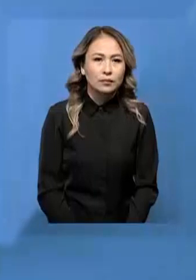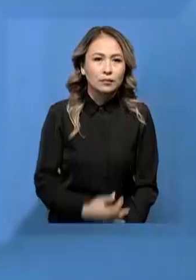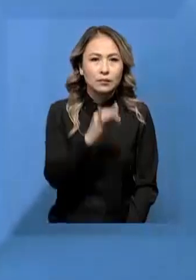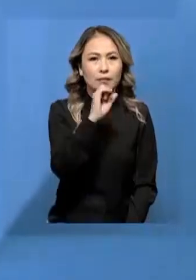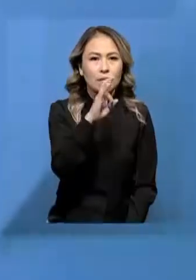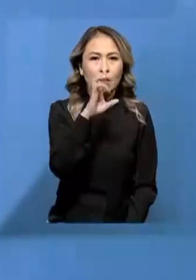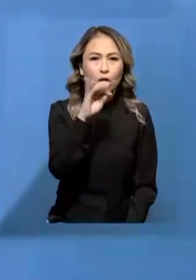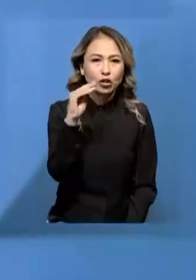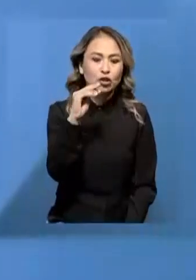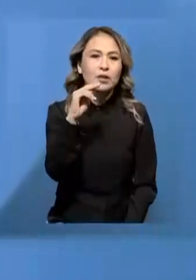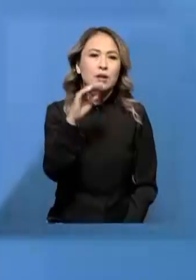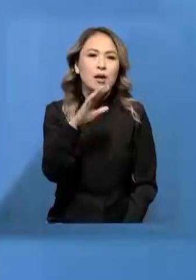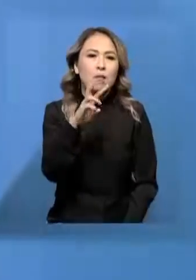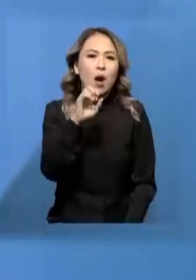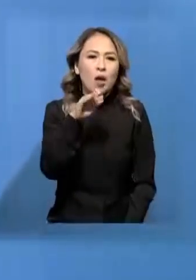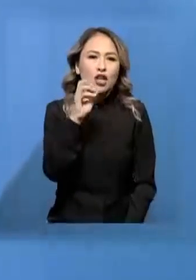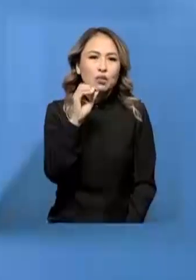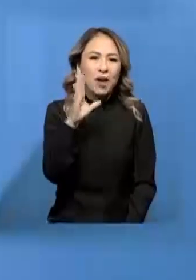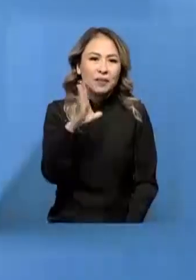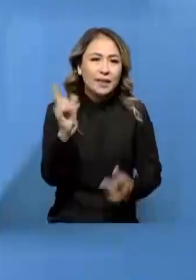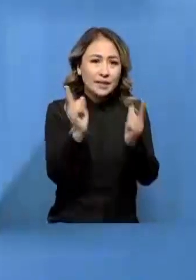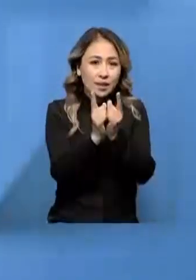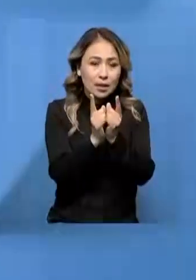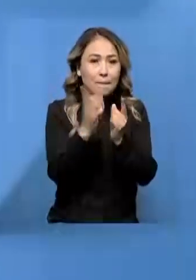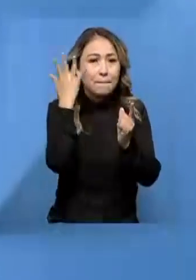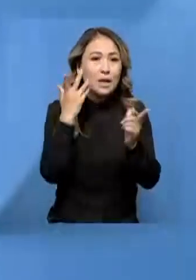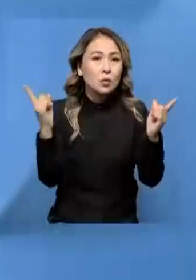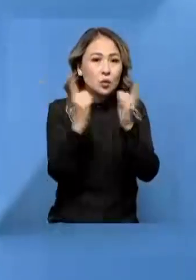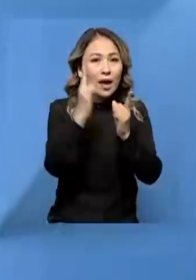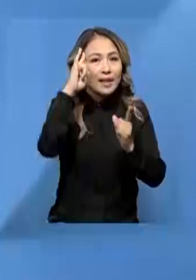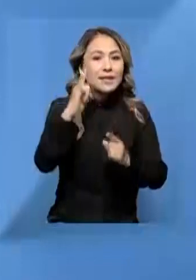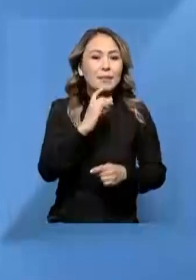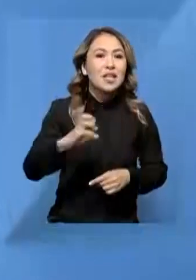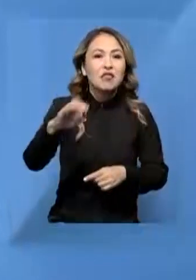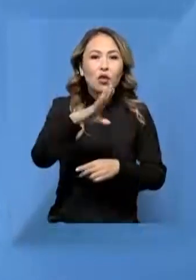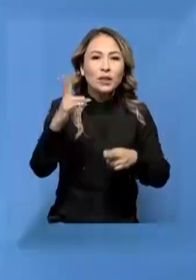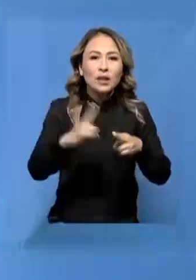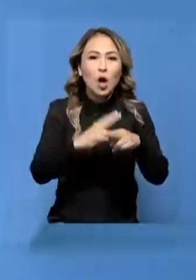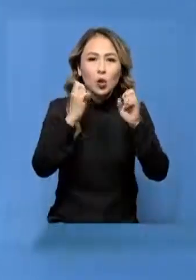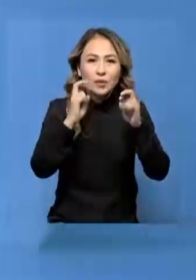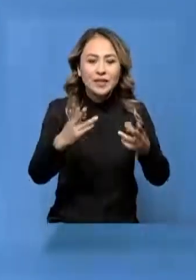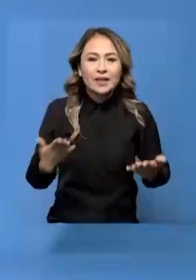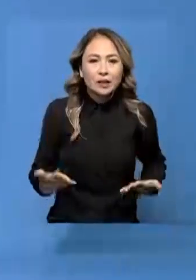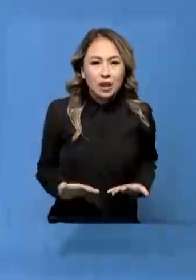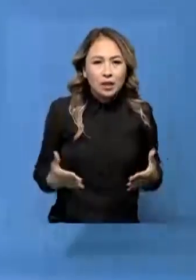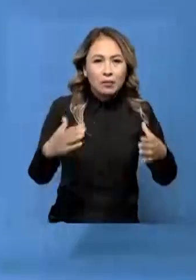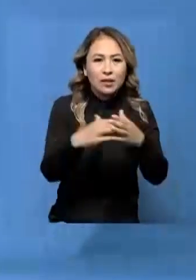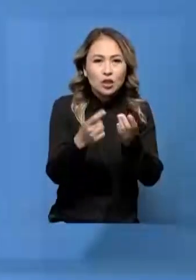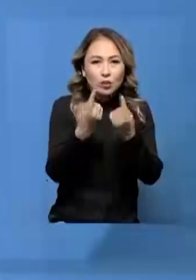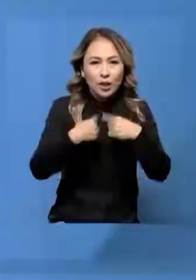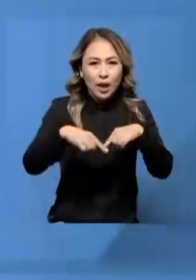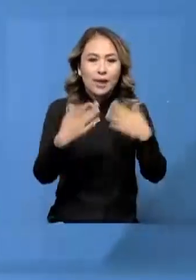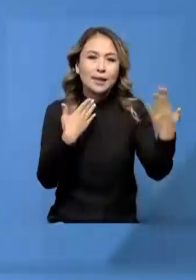Иян Борч сенат түріғасы Мәулен Ашымбаев пендер кездесті. Басқысуда Қазақстан мен Европадағы қауіпсіздік және